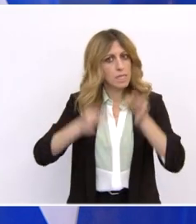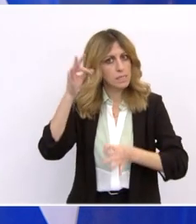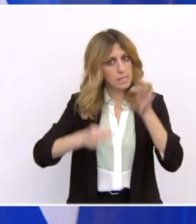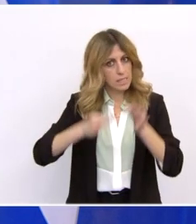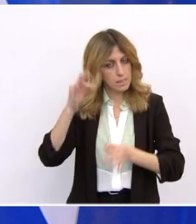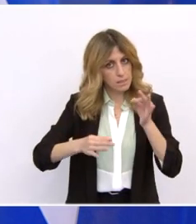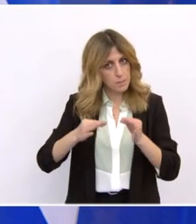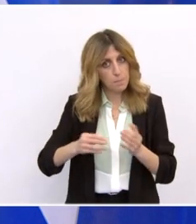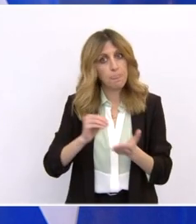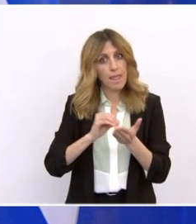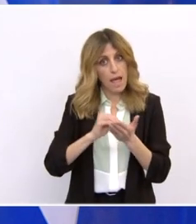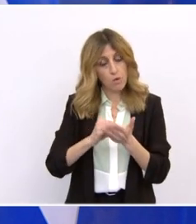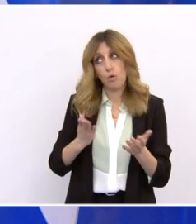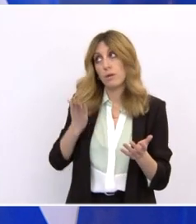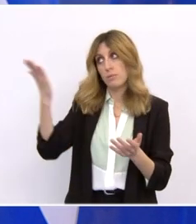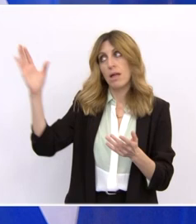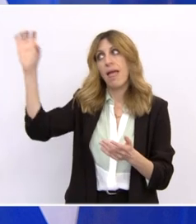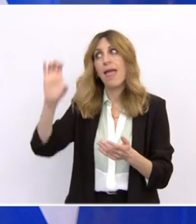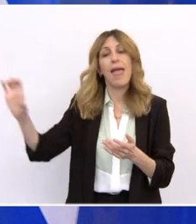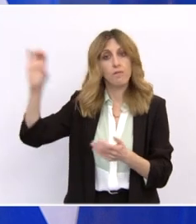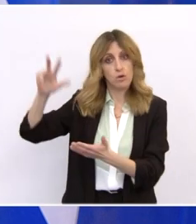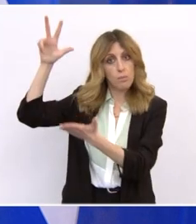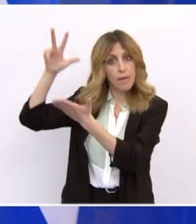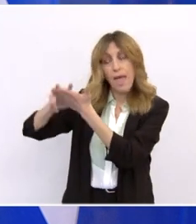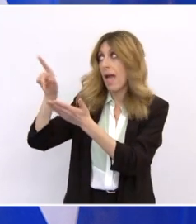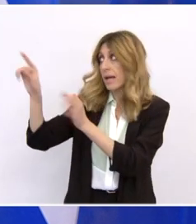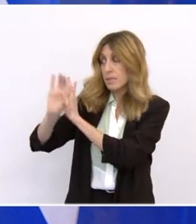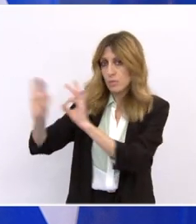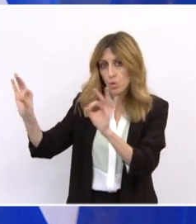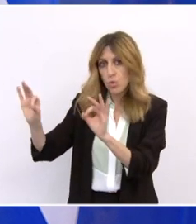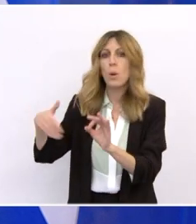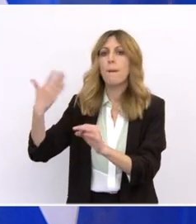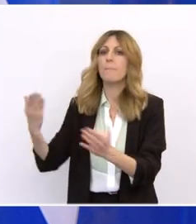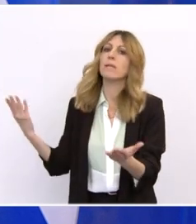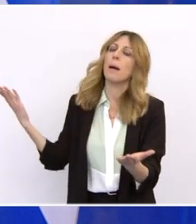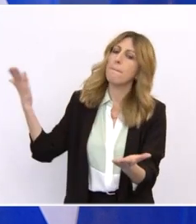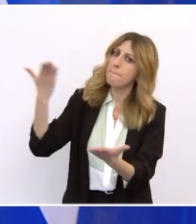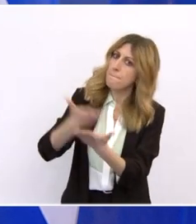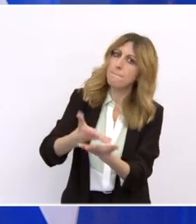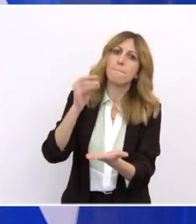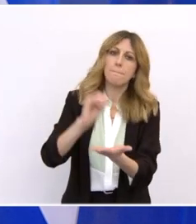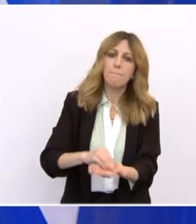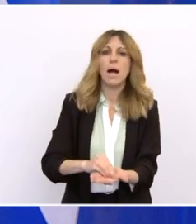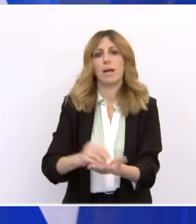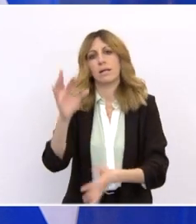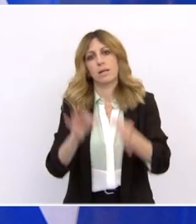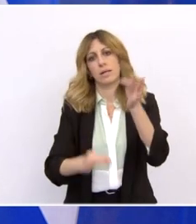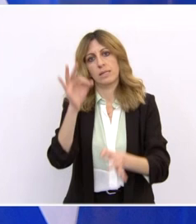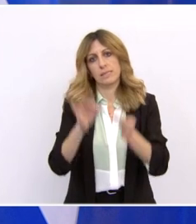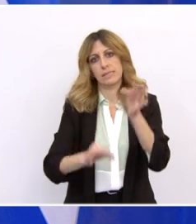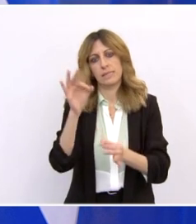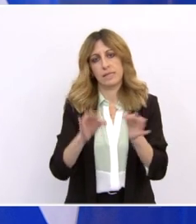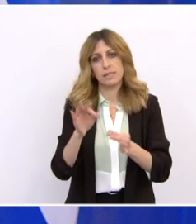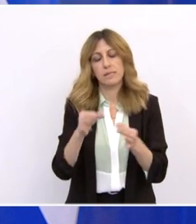ευρωπαϊκά όργανα θα έρθει ξανά για συζήτηση με τις πολιτικές και κοινωνικές